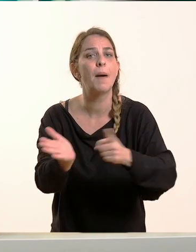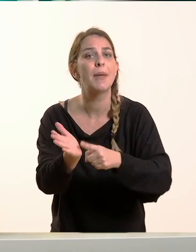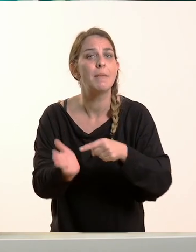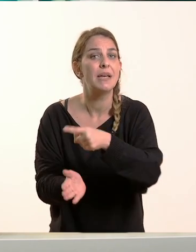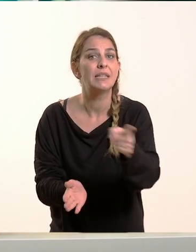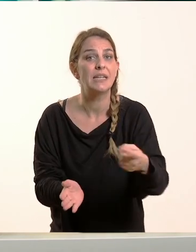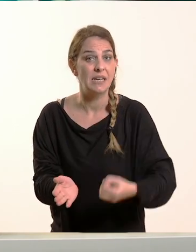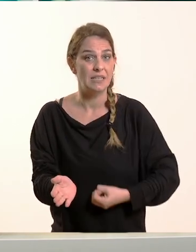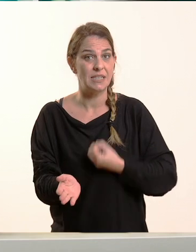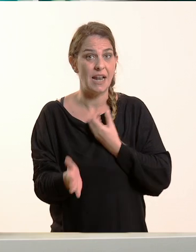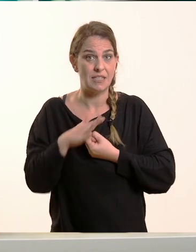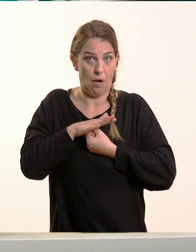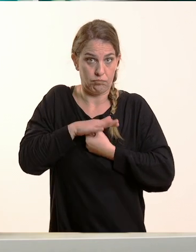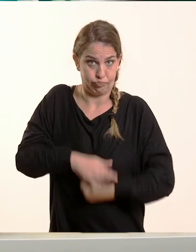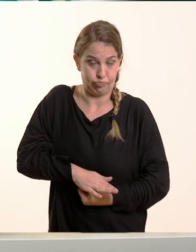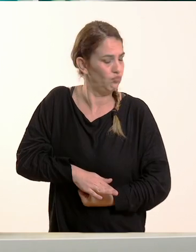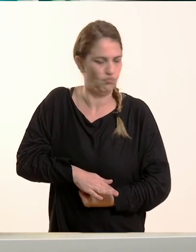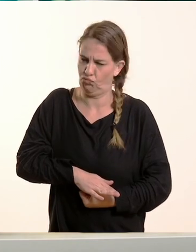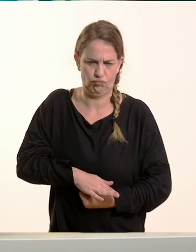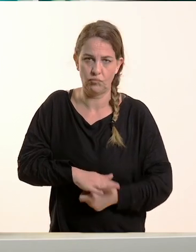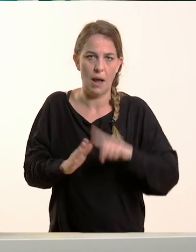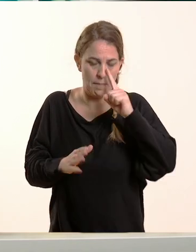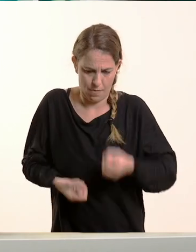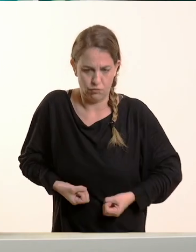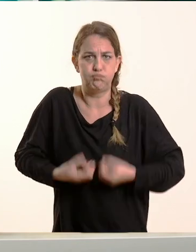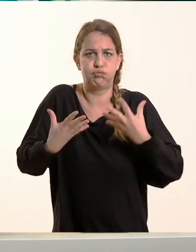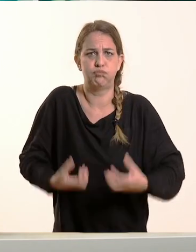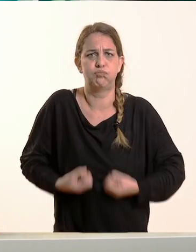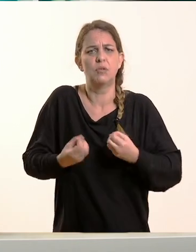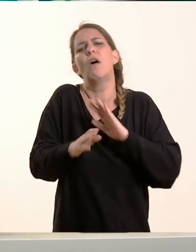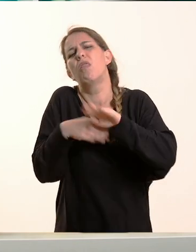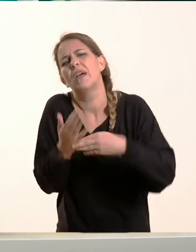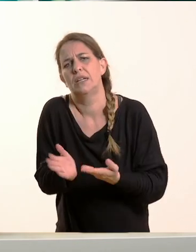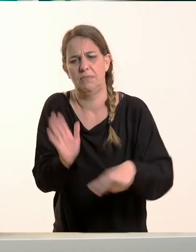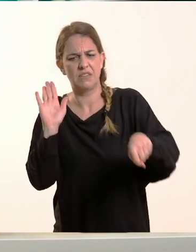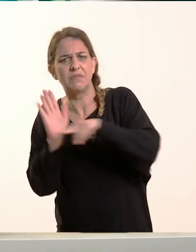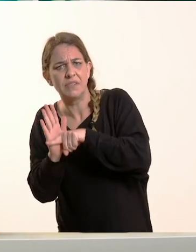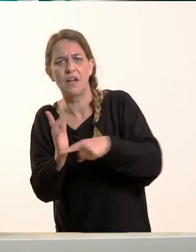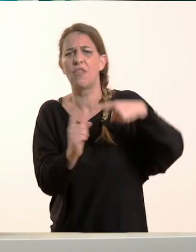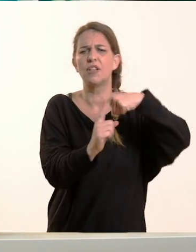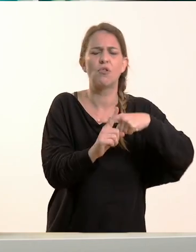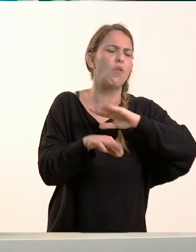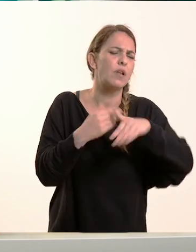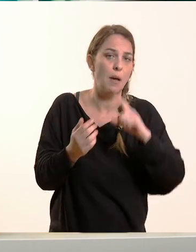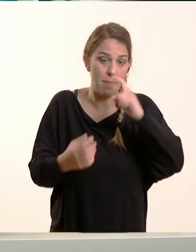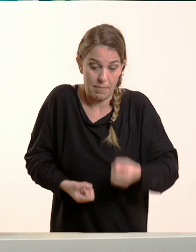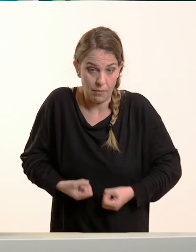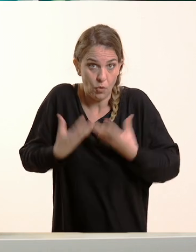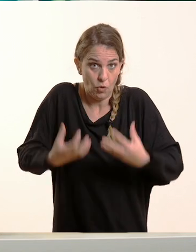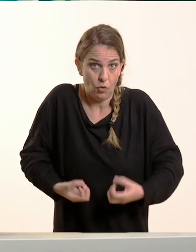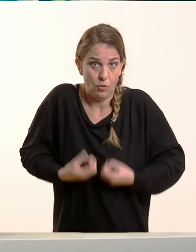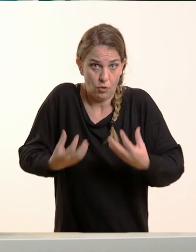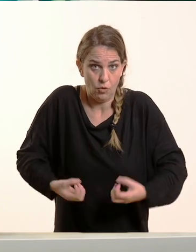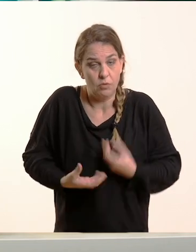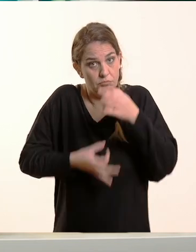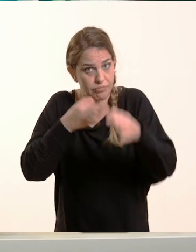συναισθήματά σας. Είτε αυτά είναι αρνητικά, είτε αυτά είναι θετικά. Ειδικά όταν είναι αρνητικά,